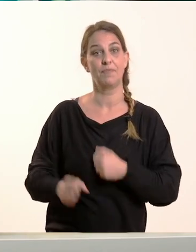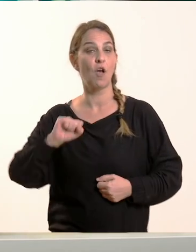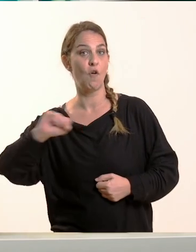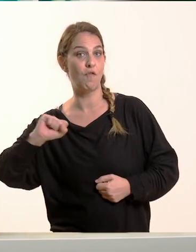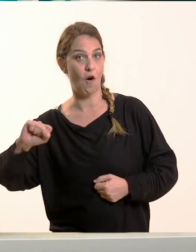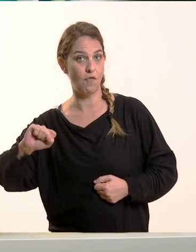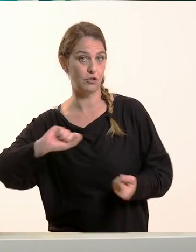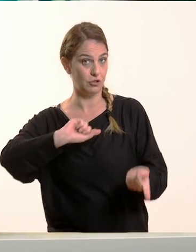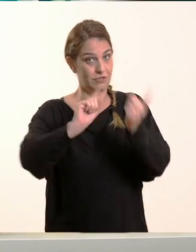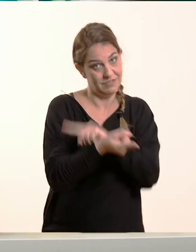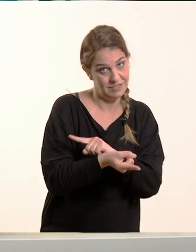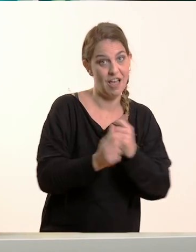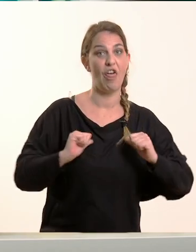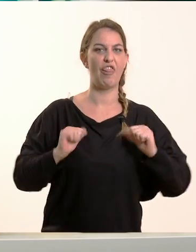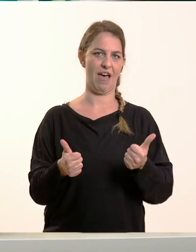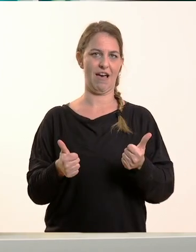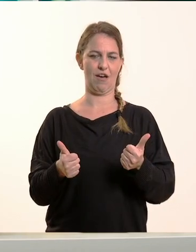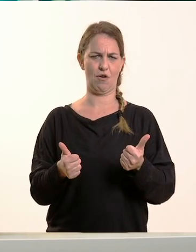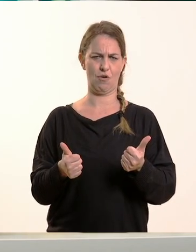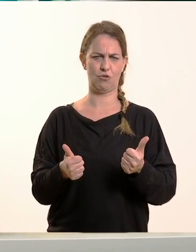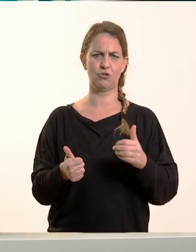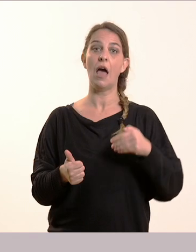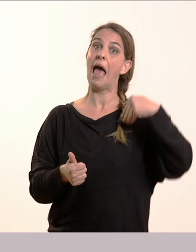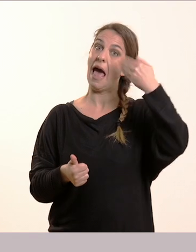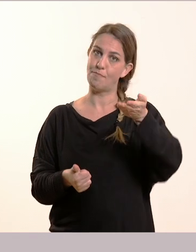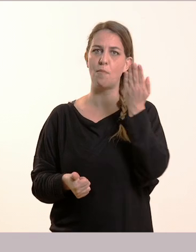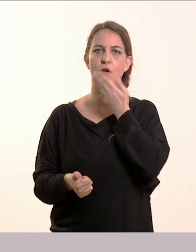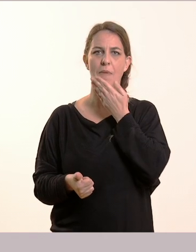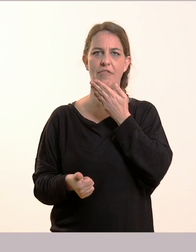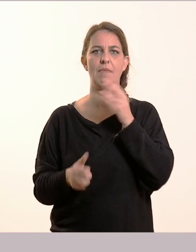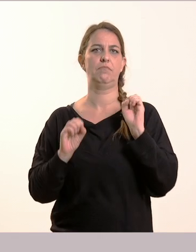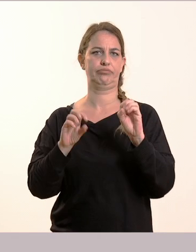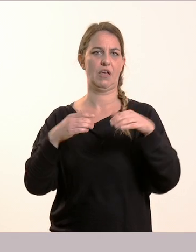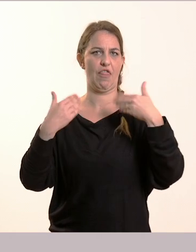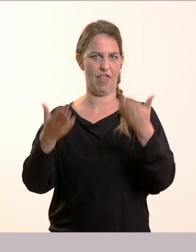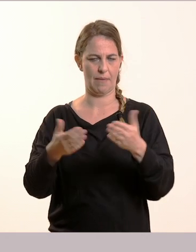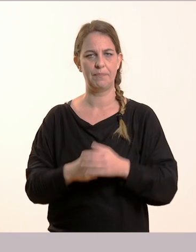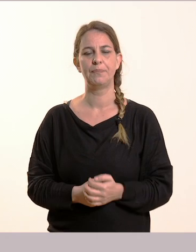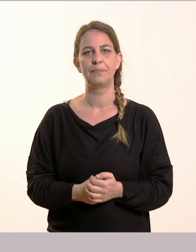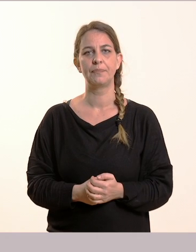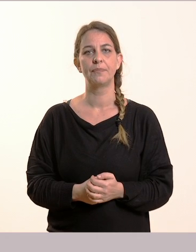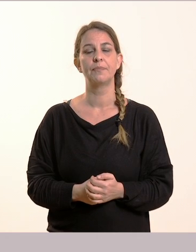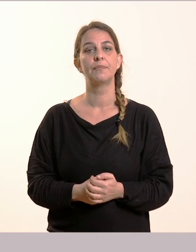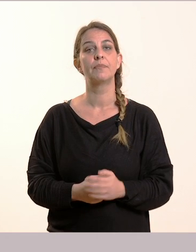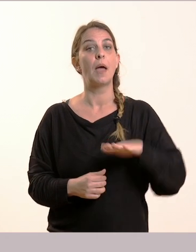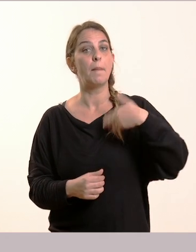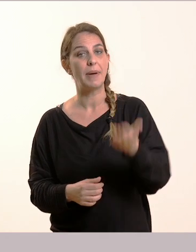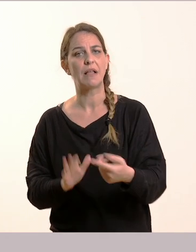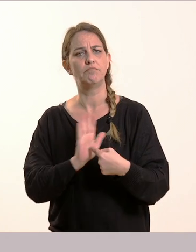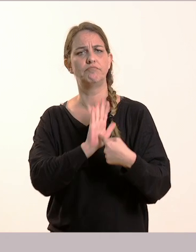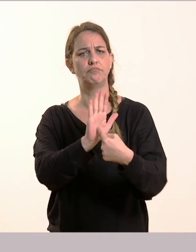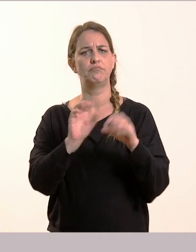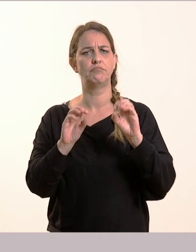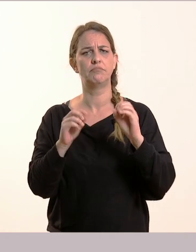θάρρος. Και άλλα πολλά θα τα μάθουμε στο επόμενο μάθημα, όχι σήμερα. Στη συνέχεια θα μάθουμε να κλείνουμε ρήματα. Το ρήμα